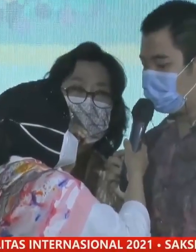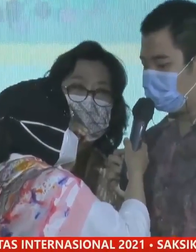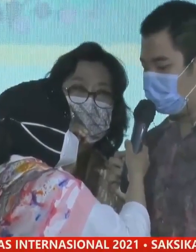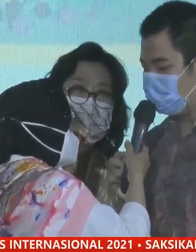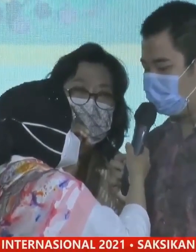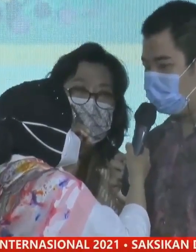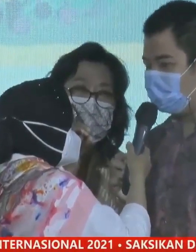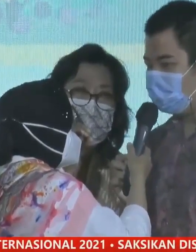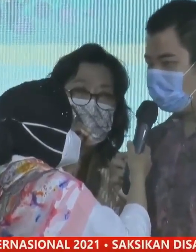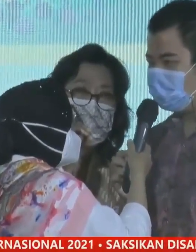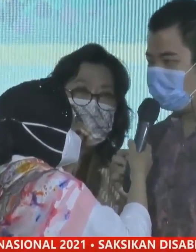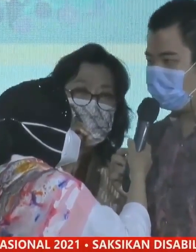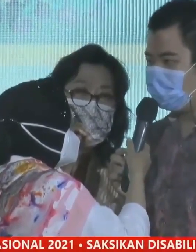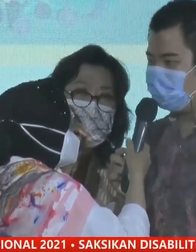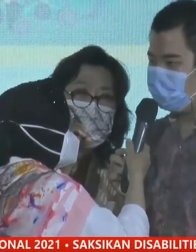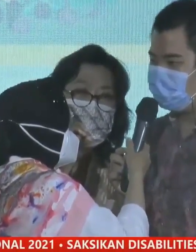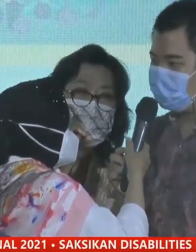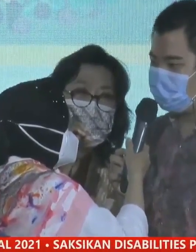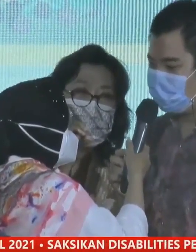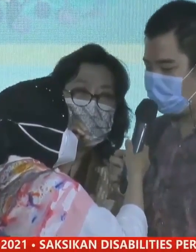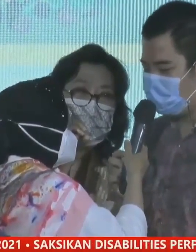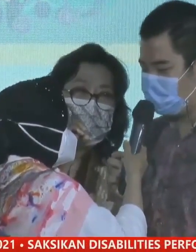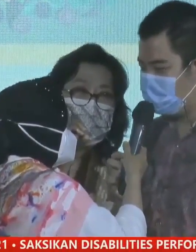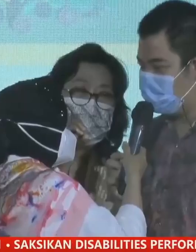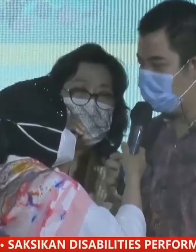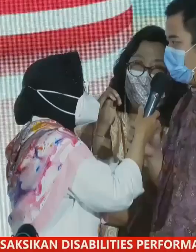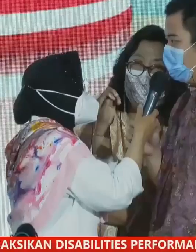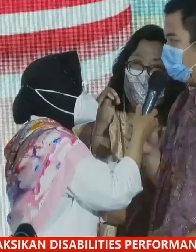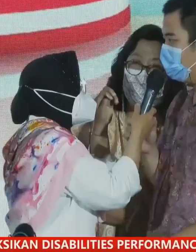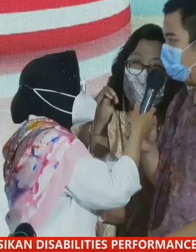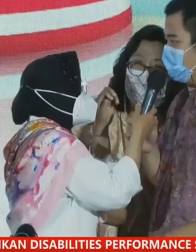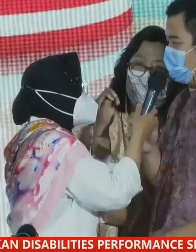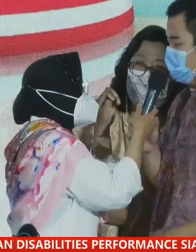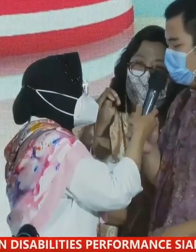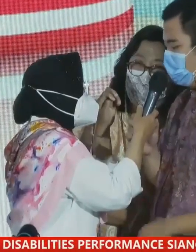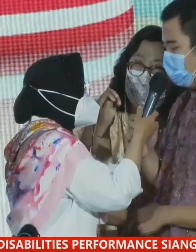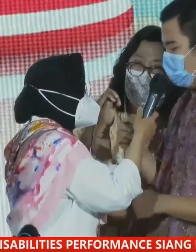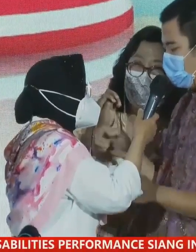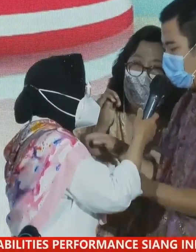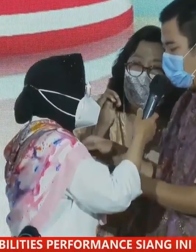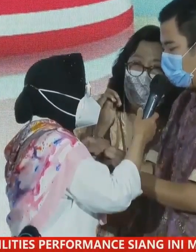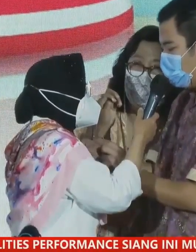Hati-hati-hati-hati.